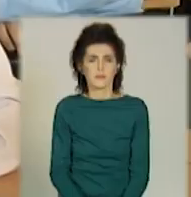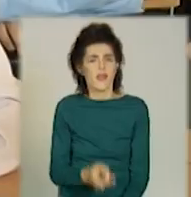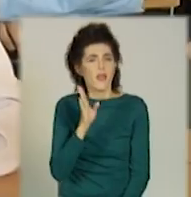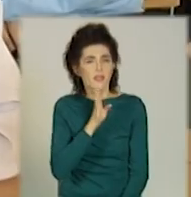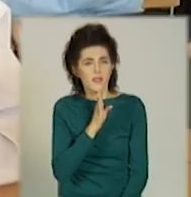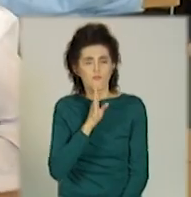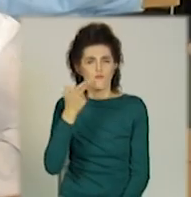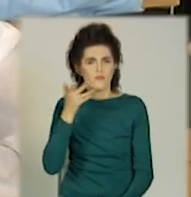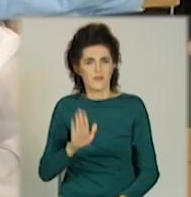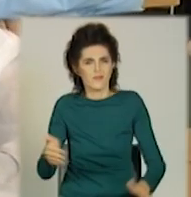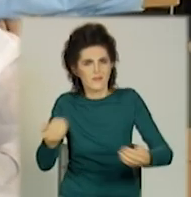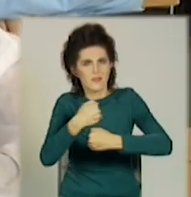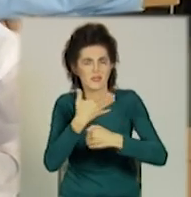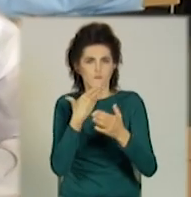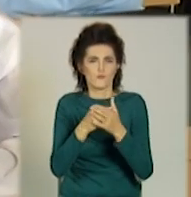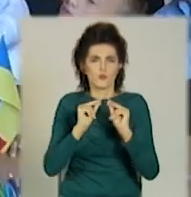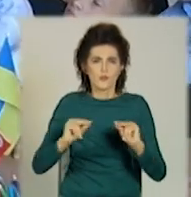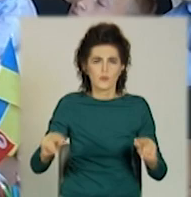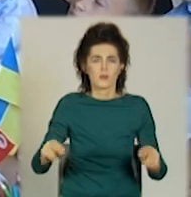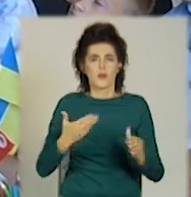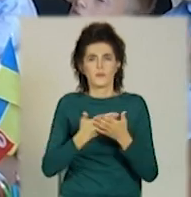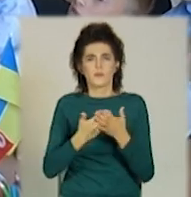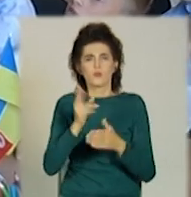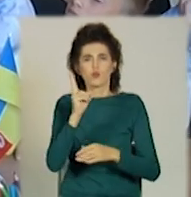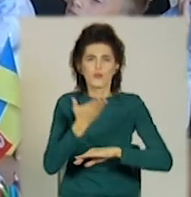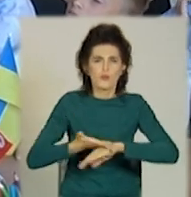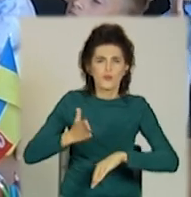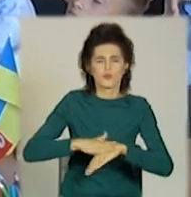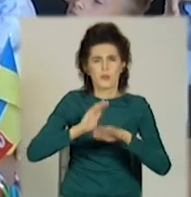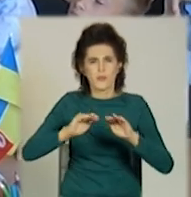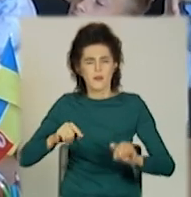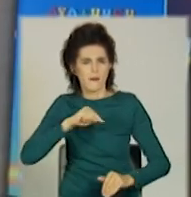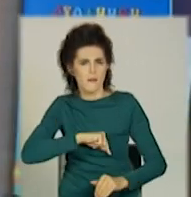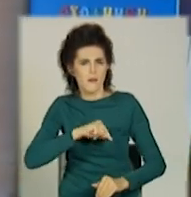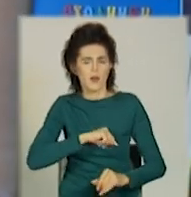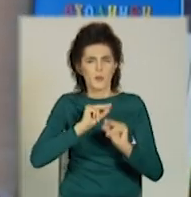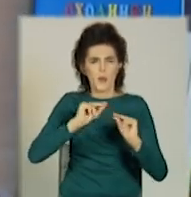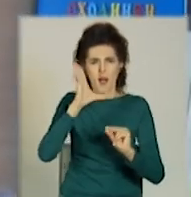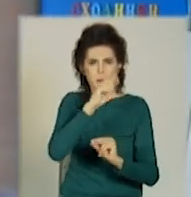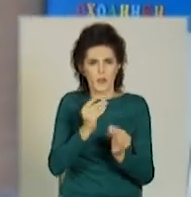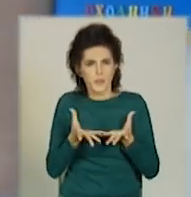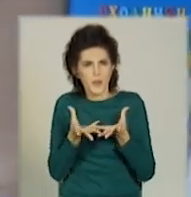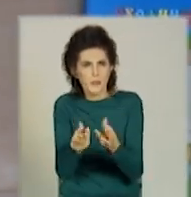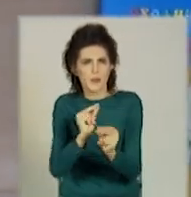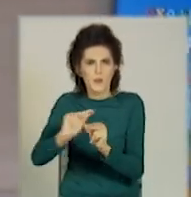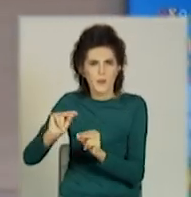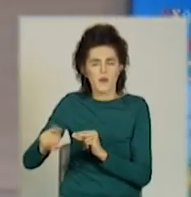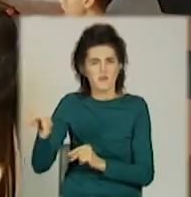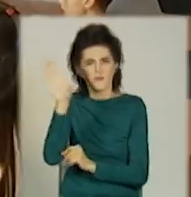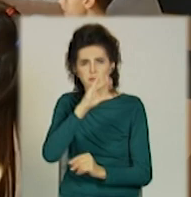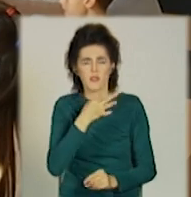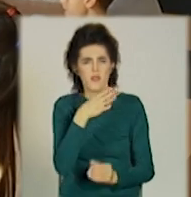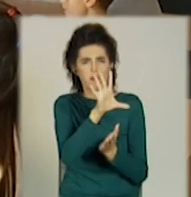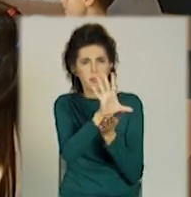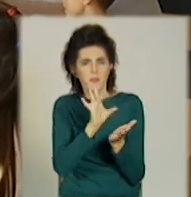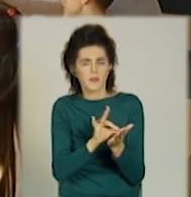Діти, про яких кажуть складні та замкнуті, під керівництвом викладачки стають веселими та добре вчаться. Знають, з